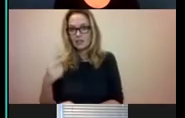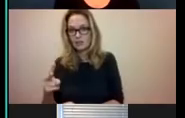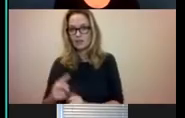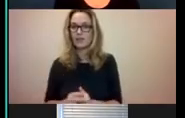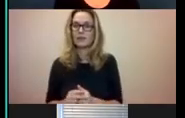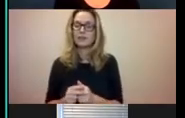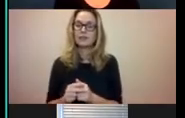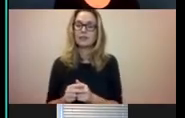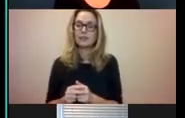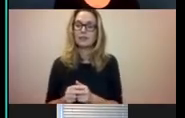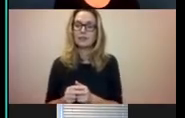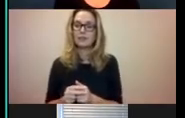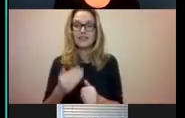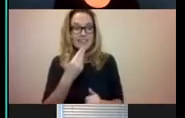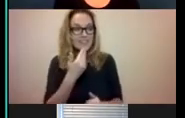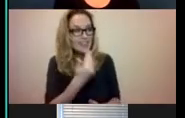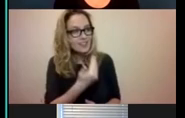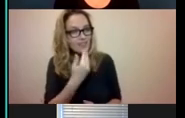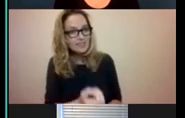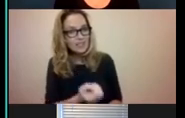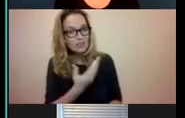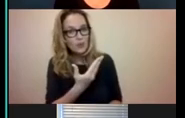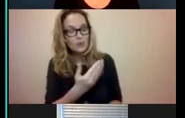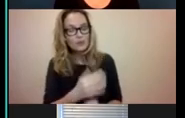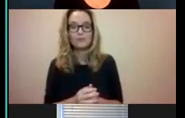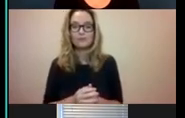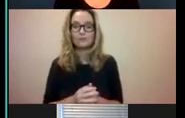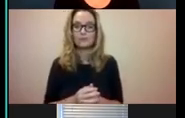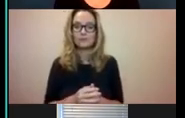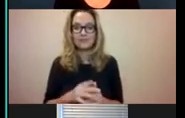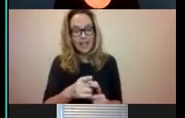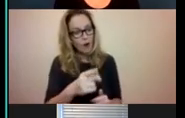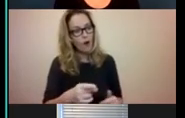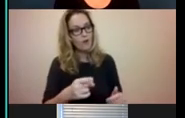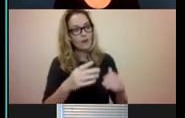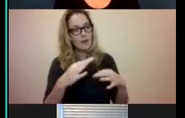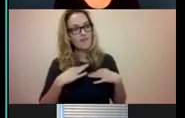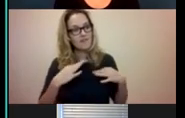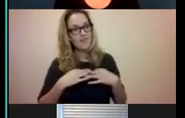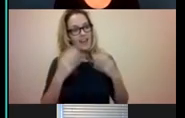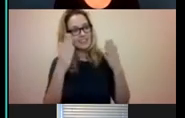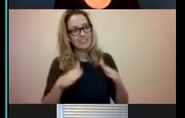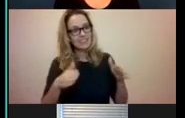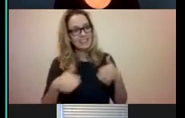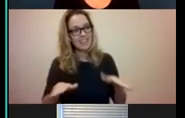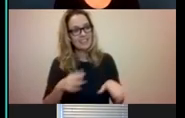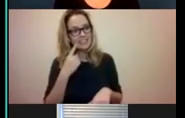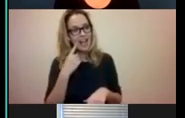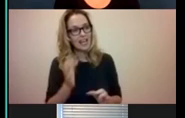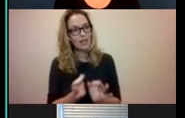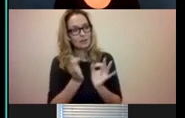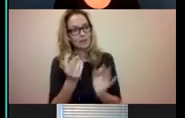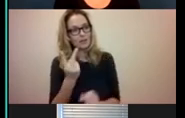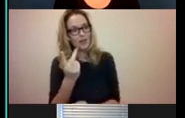Heel erg dankjewel. Jij ook uiteraard. Pijnlijk kerstdagen. En een gezond 2021. Ik